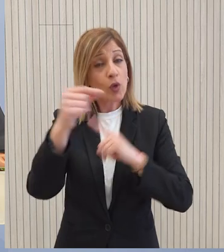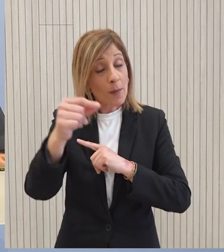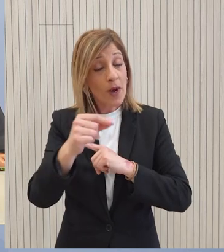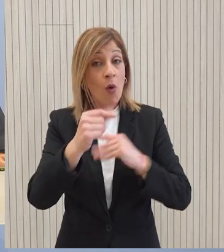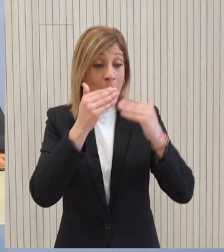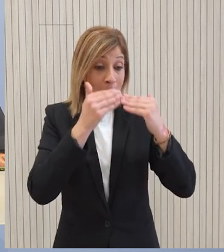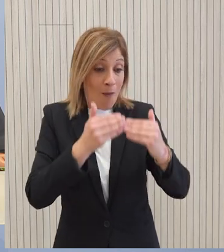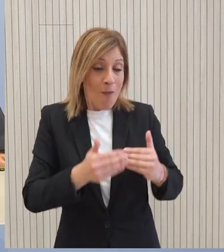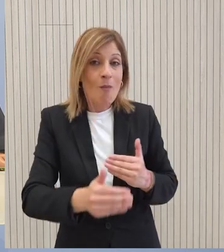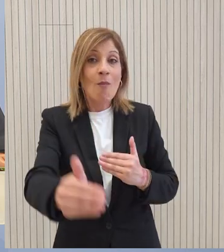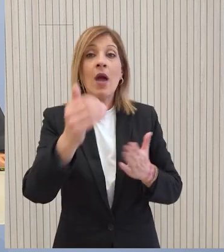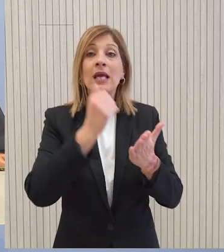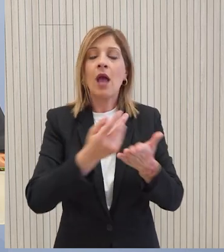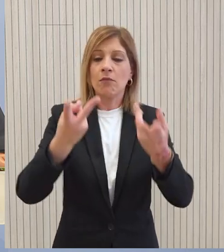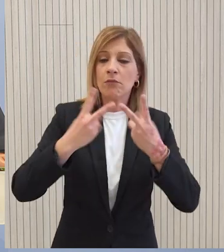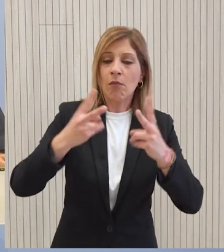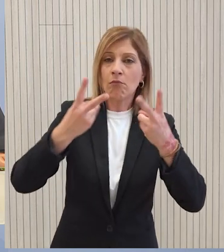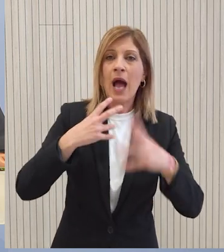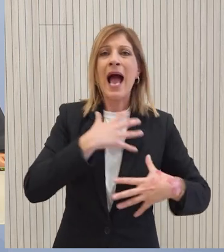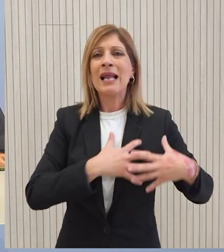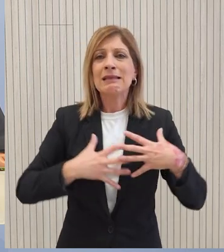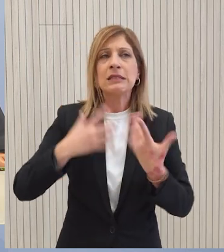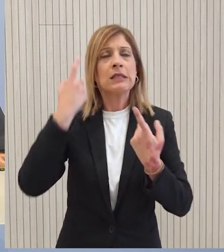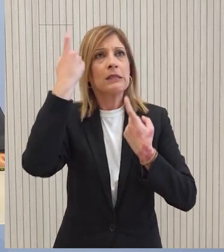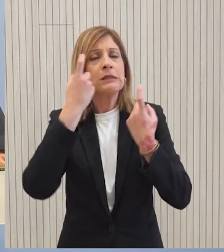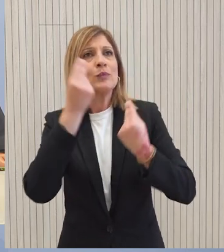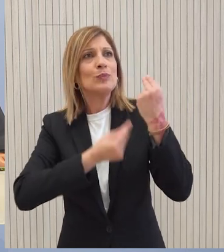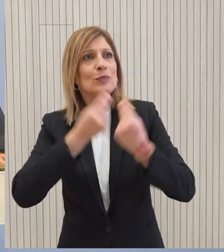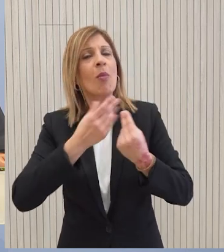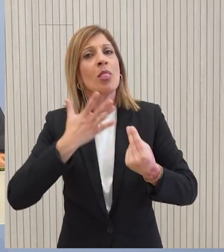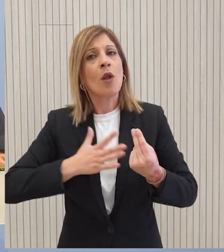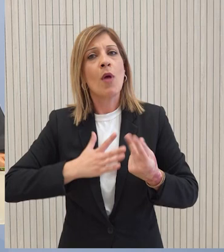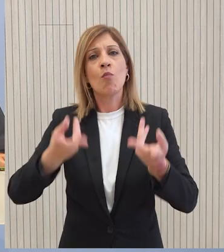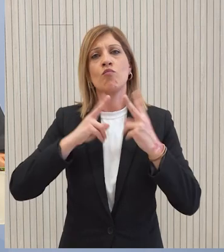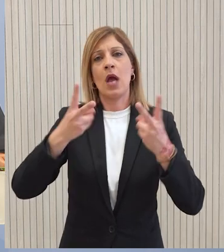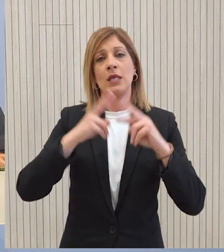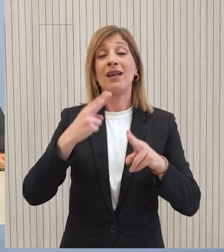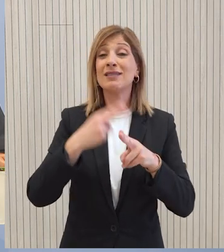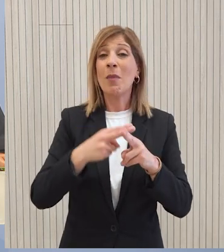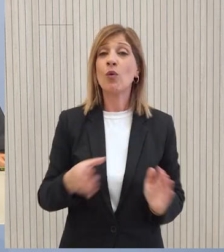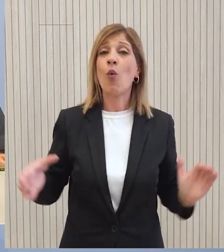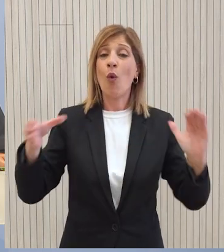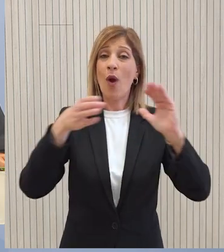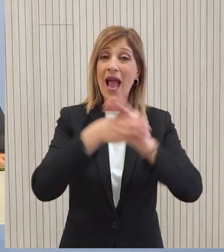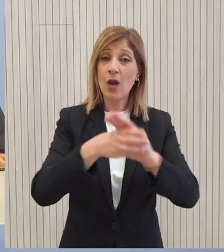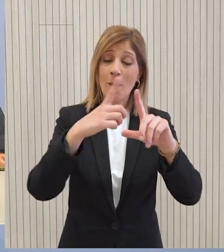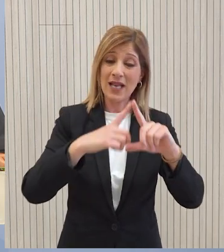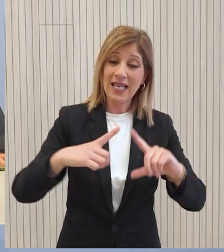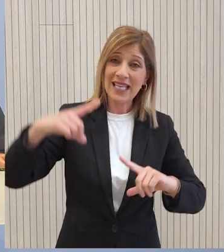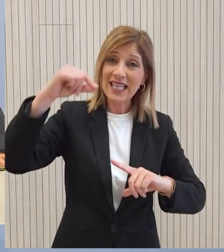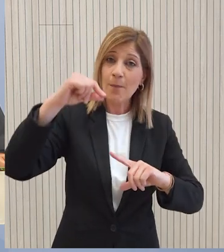μπορούν να απαντηθούν οι όποιες ανησυχίες οι όποιοι προβληματισμοί και θεωρούμε ότι μια επανενομήνη Κύπρος μια Κύπρος